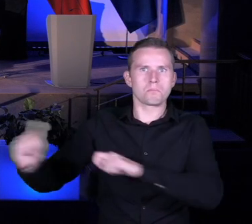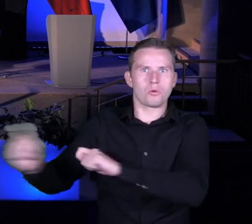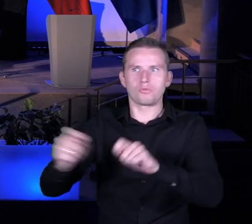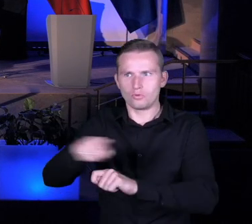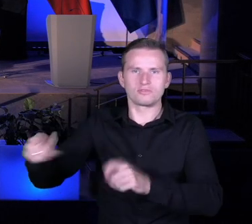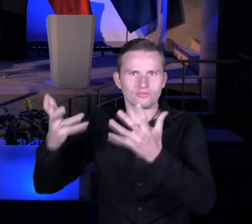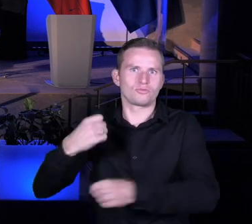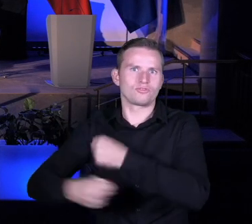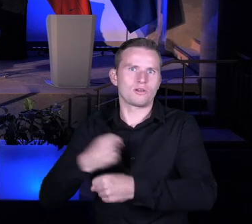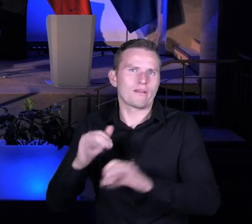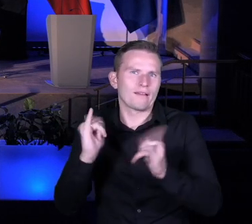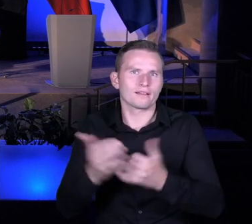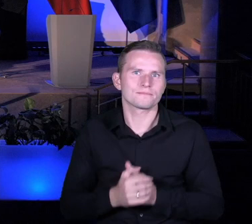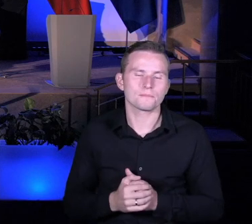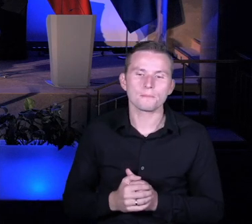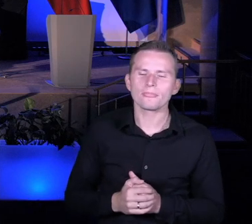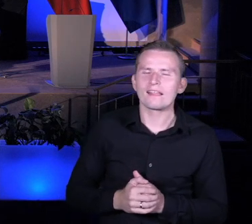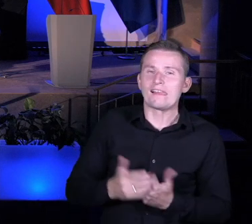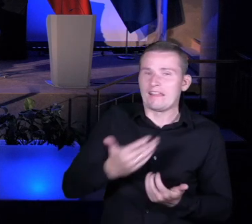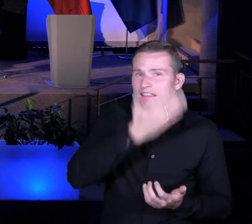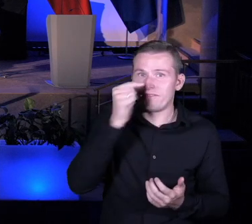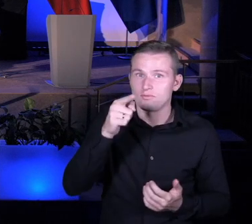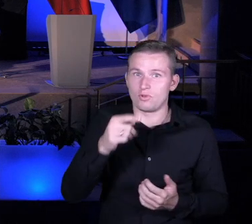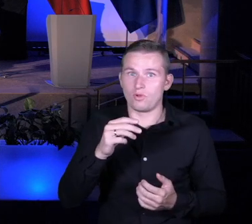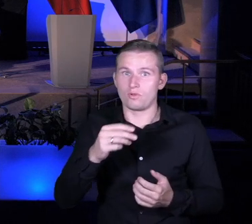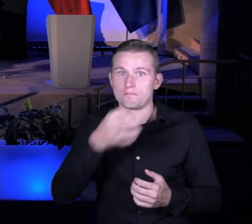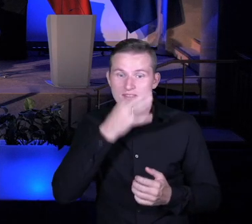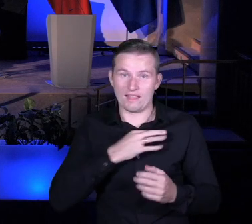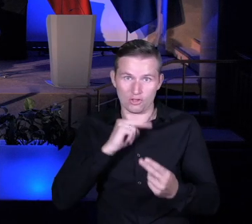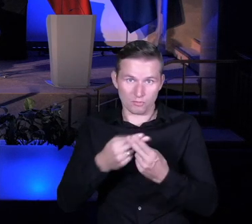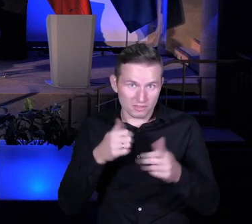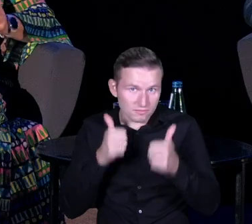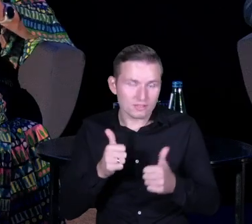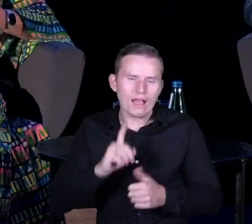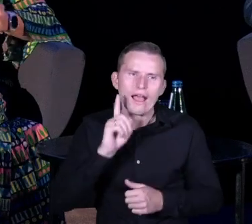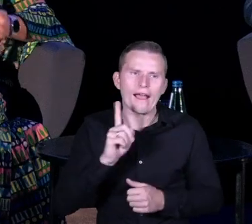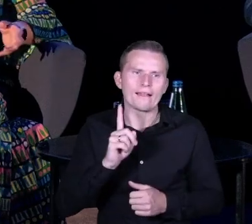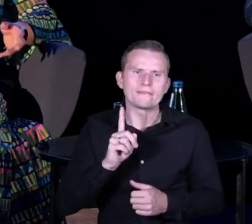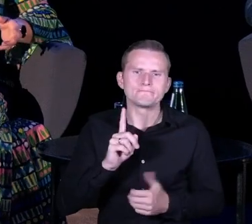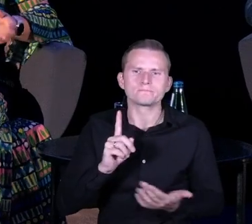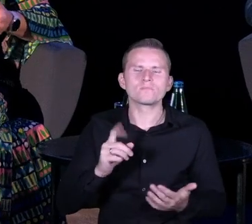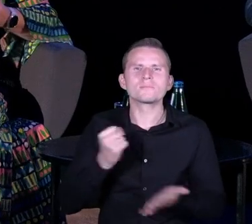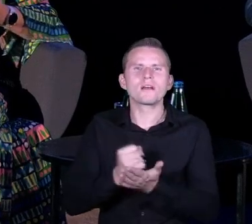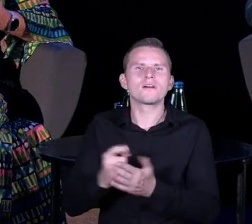we mnie jest taka potrzeba powiedzenia bardzo ważnej rzeczy, uważam, z poziomu współpracy.